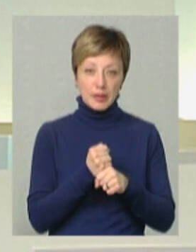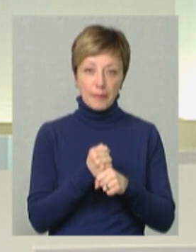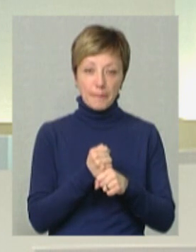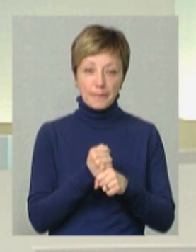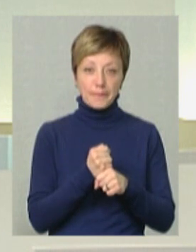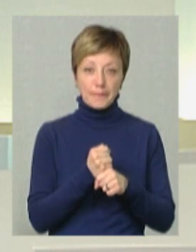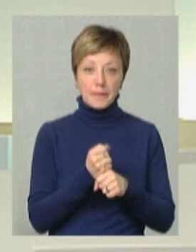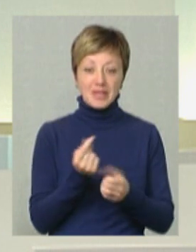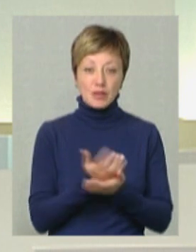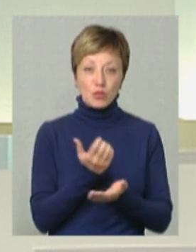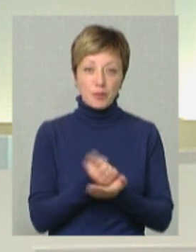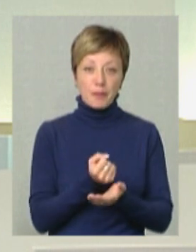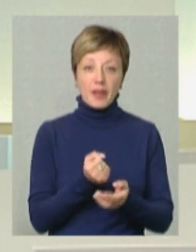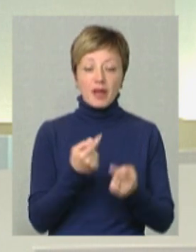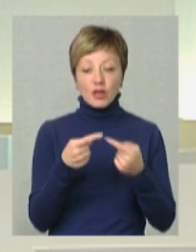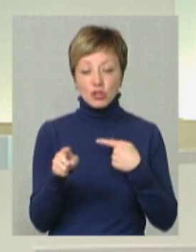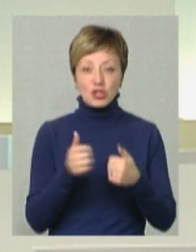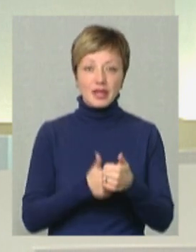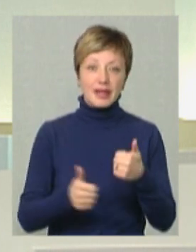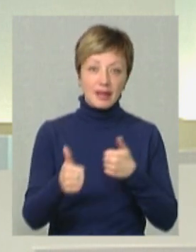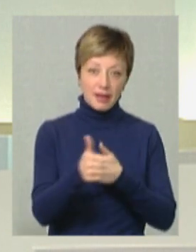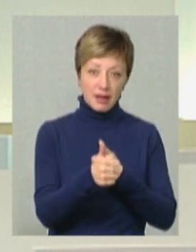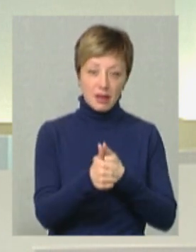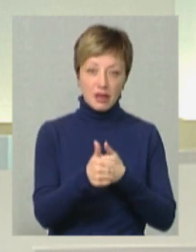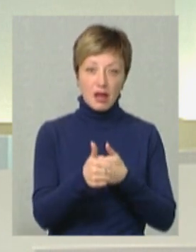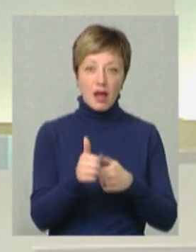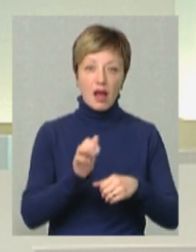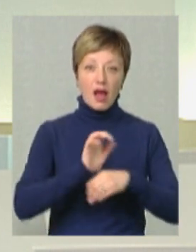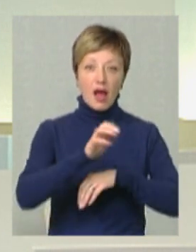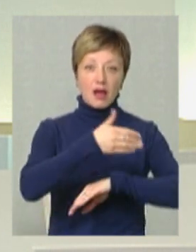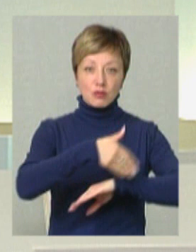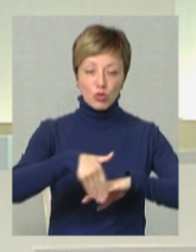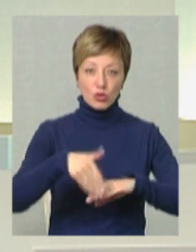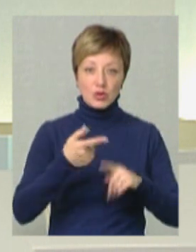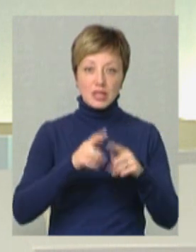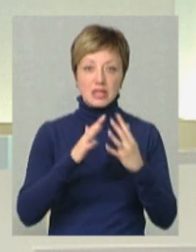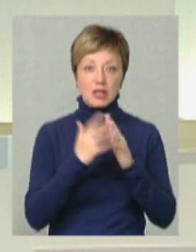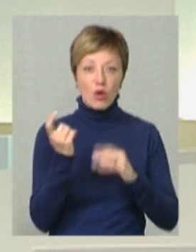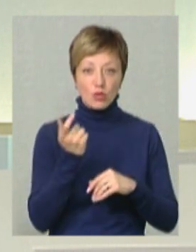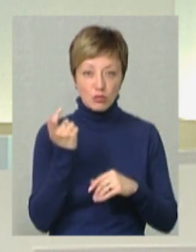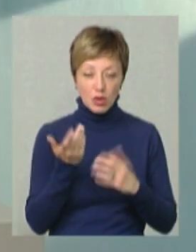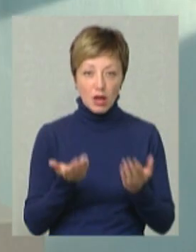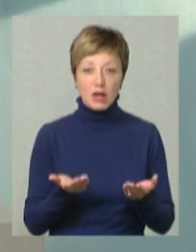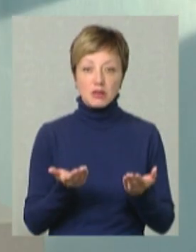і інші лідери експорту – це цільке господарство,